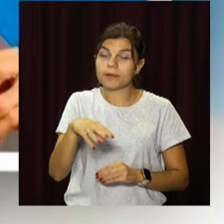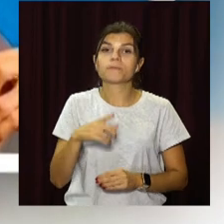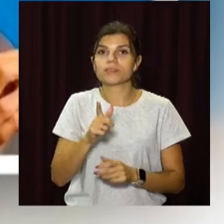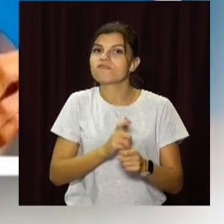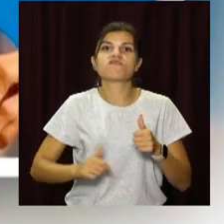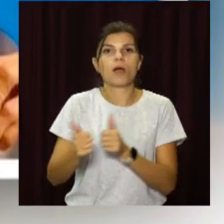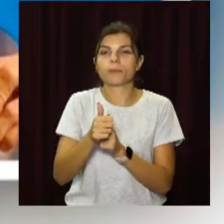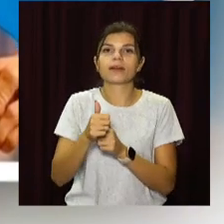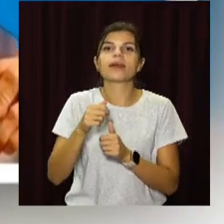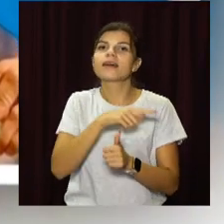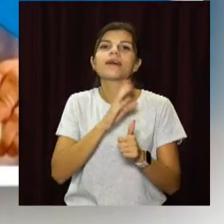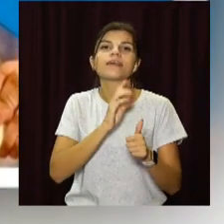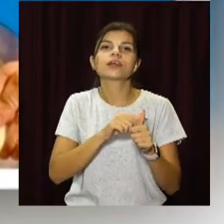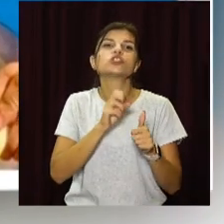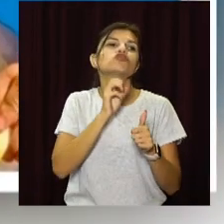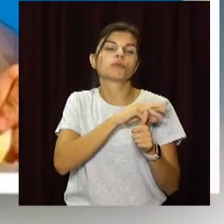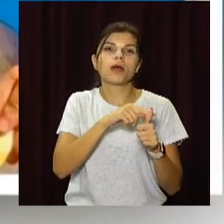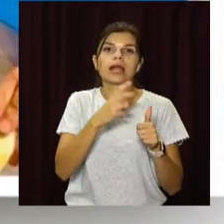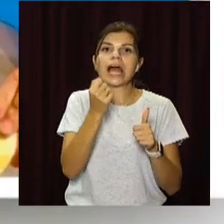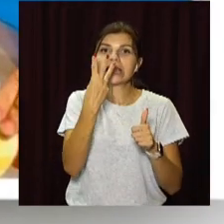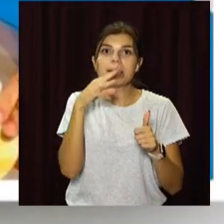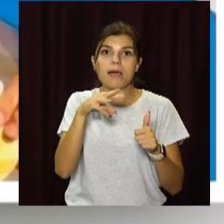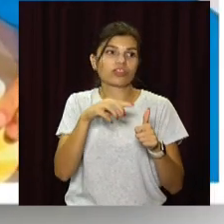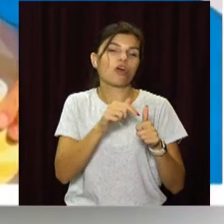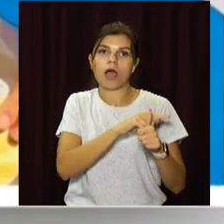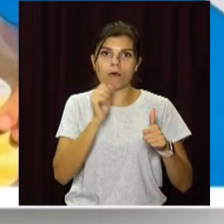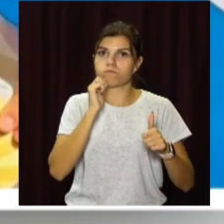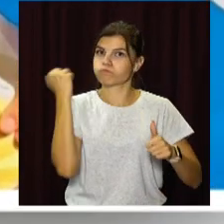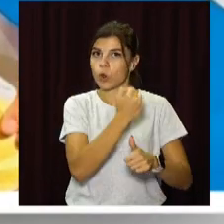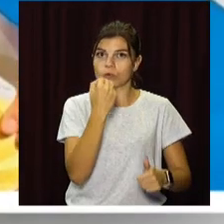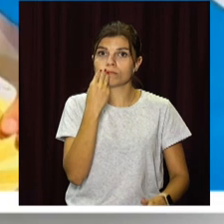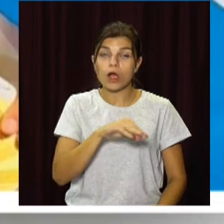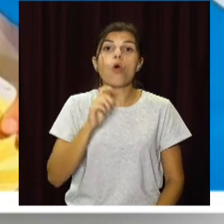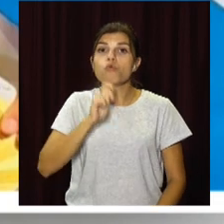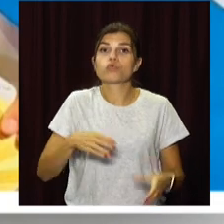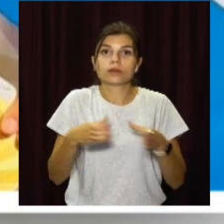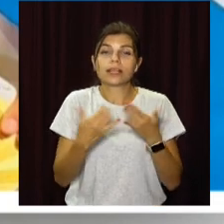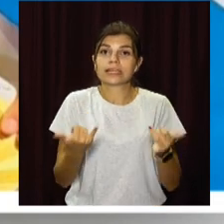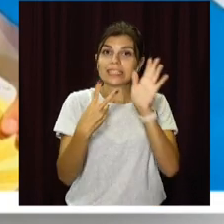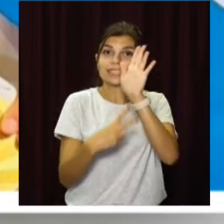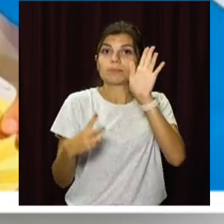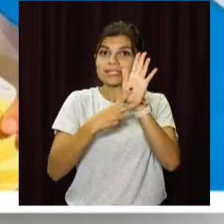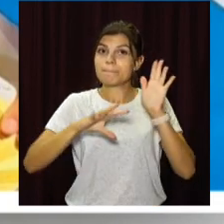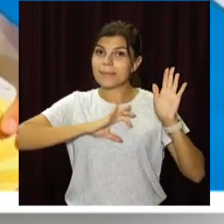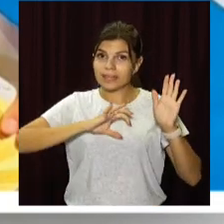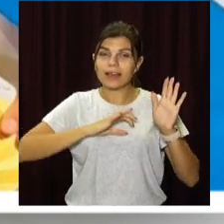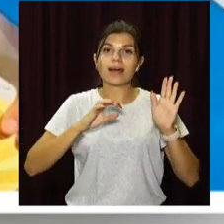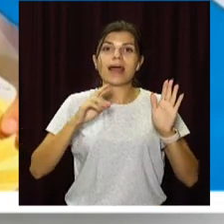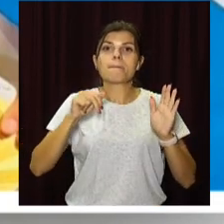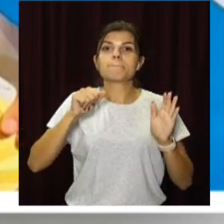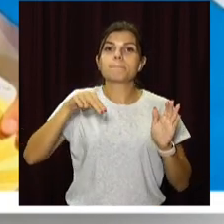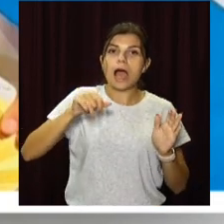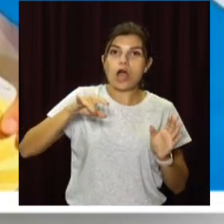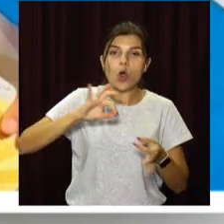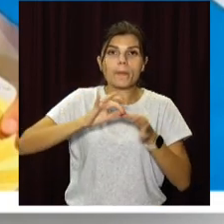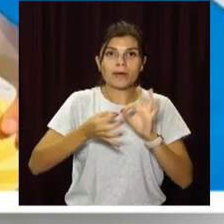випередивши свою суперницю більш ніж як на 3 метри. Загалом в української збірної нині 77 медали на Паралімпіаді